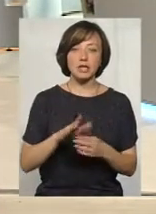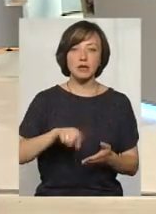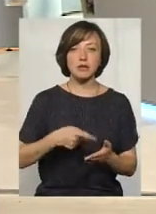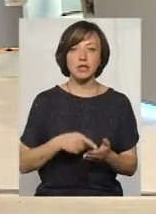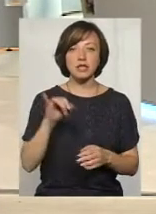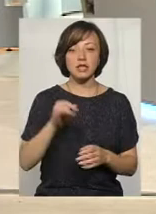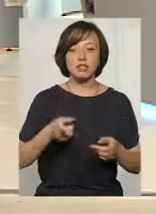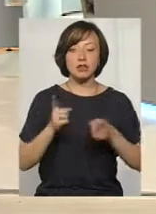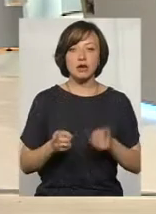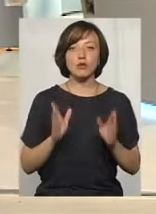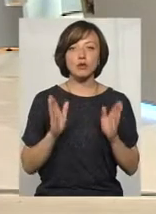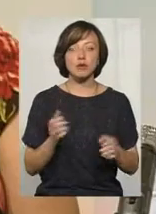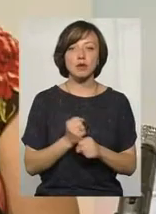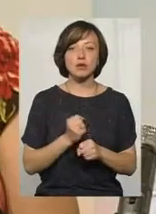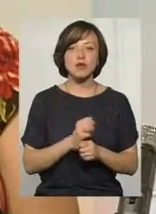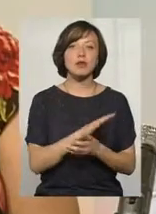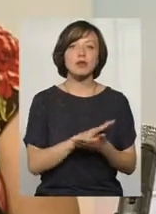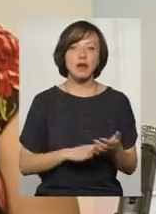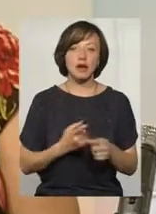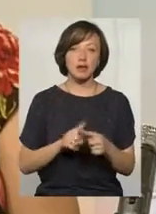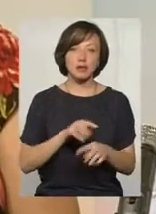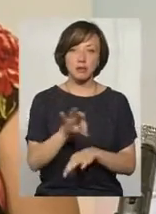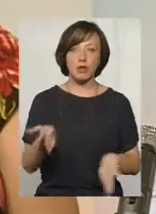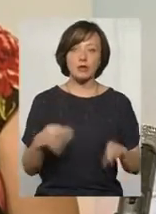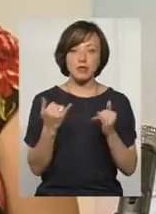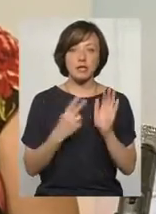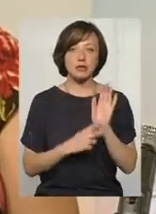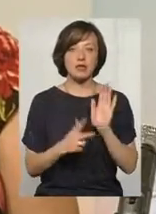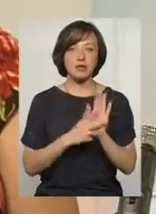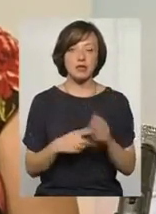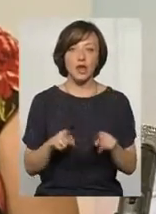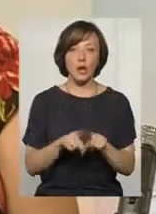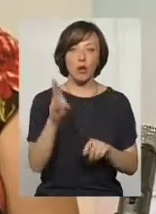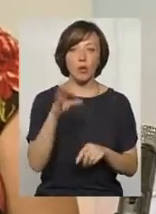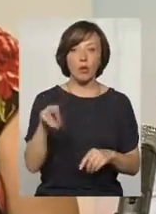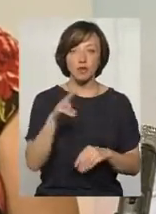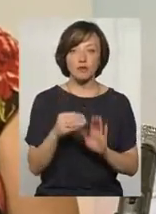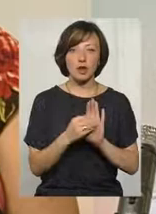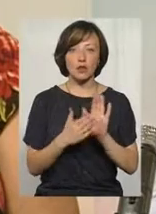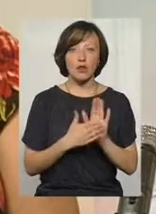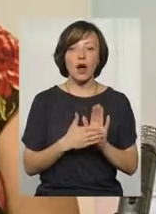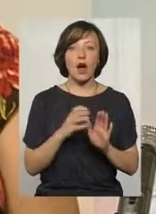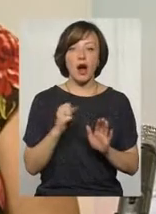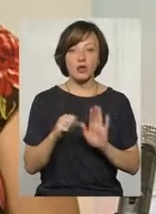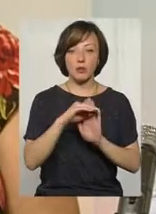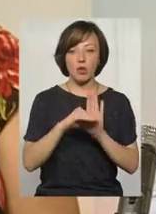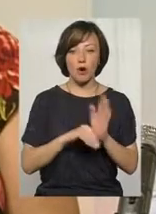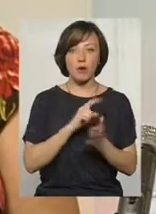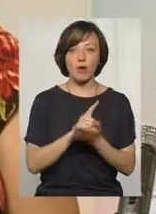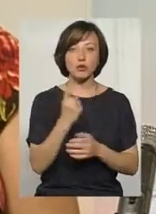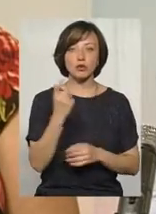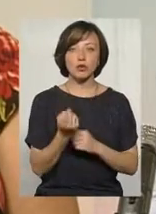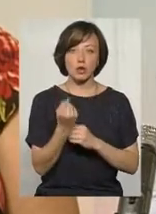Але, звичайно, ми будемо працювати далі над цим проєктом, тому що зараз 78 таких QR-кодів встановлено, але за програмою їх має бути